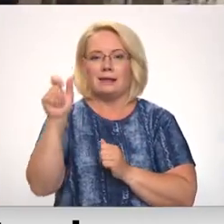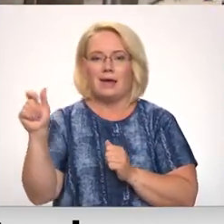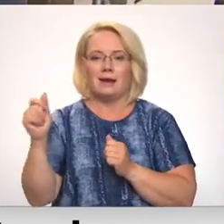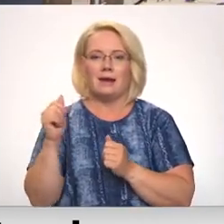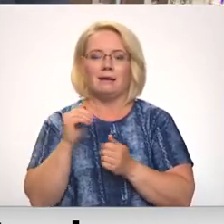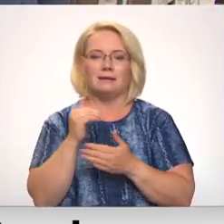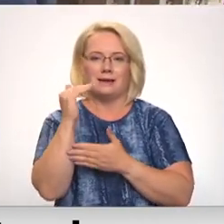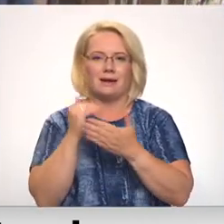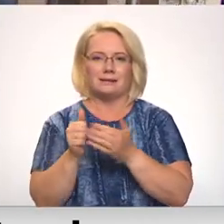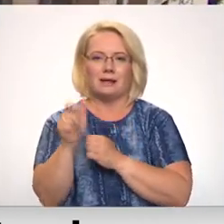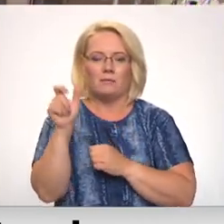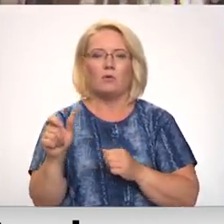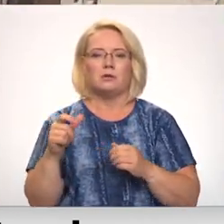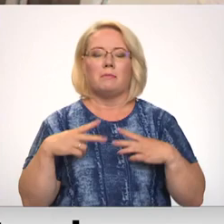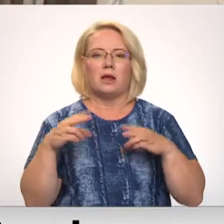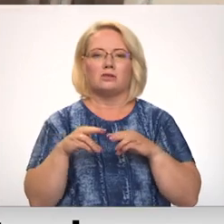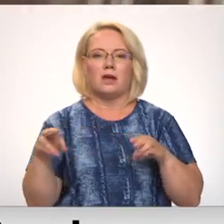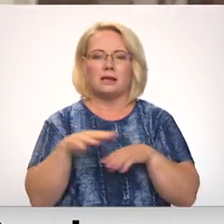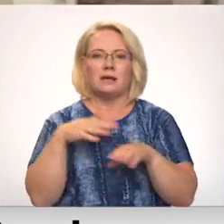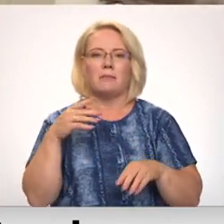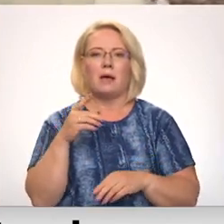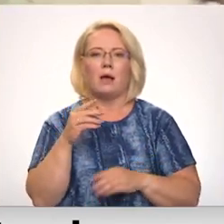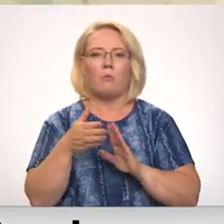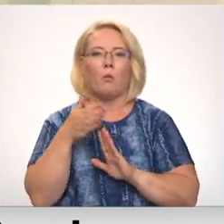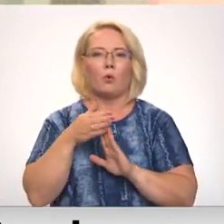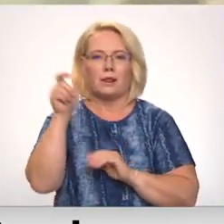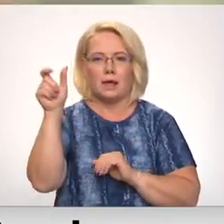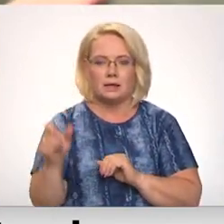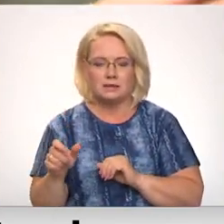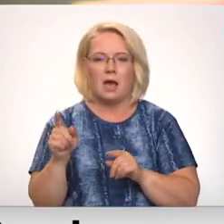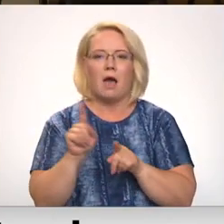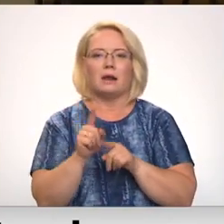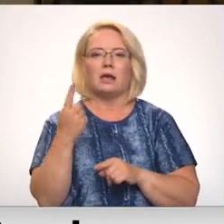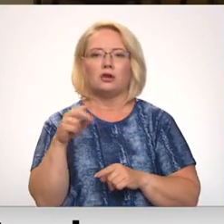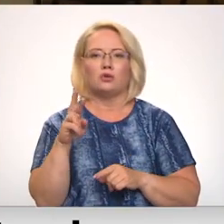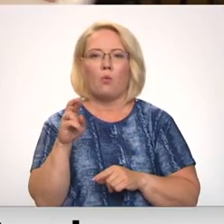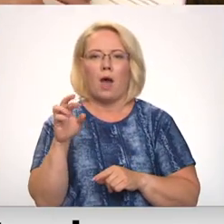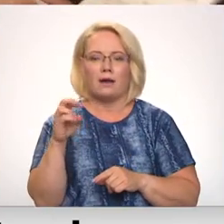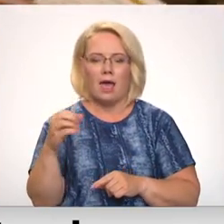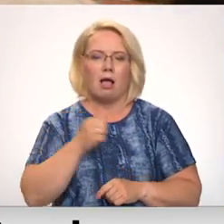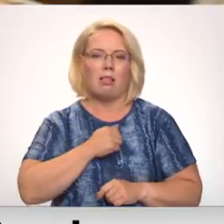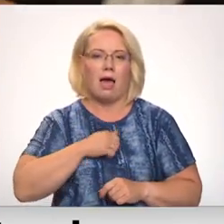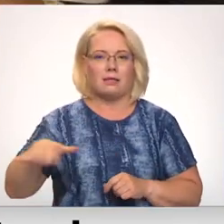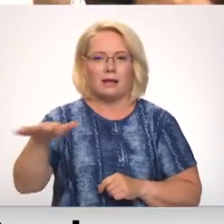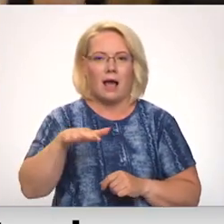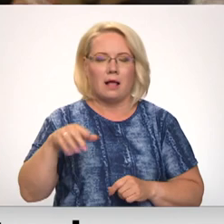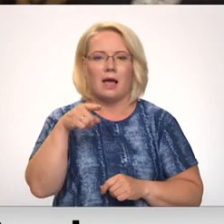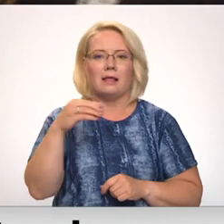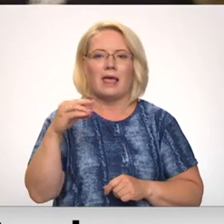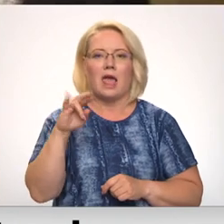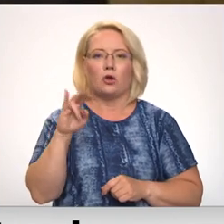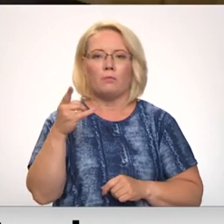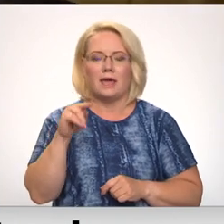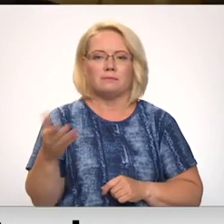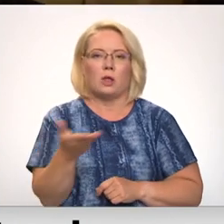priekšsādētāji Ināru Mūrniece, Zemgales sarakstā priekšgalā būs Edviņš Šnore, Latgalē parlamentā arī Cedmunds Teirumnieks, bet